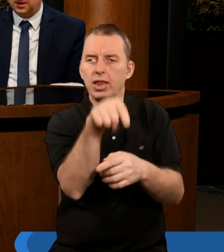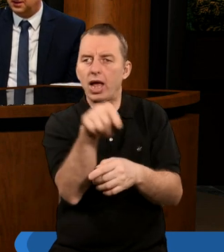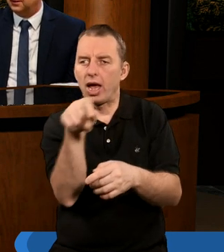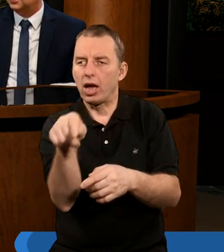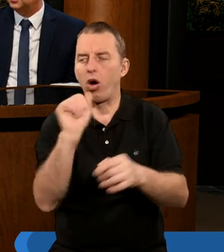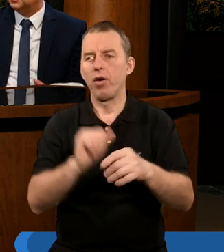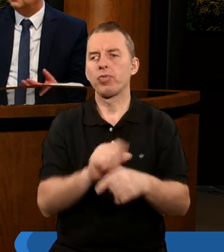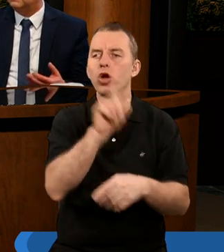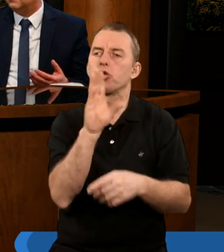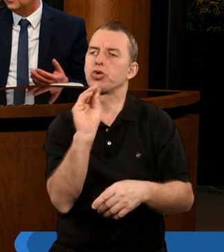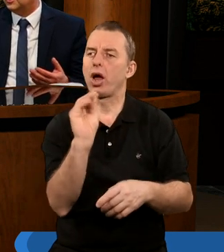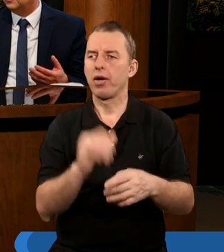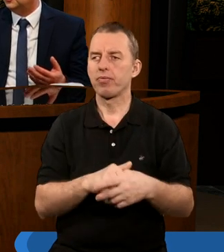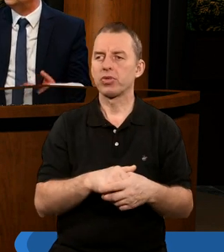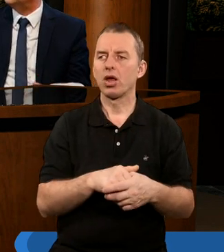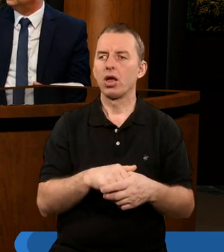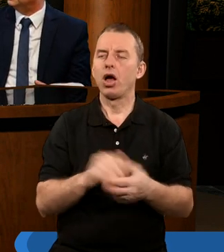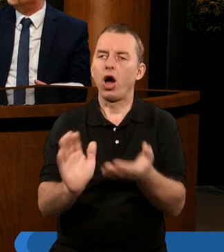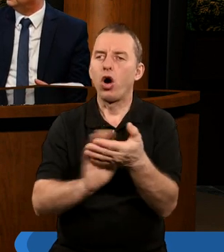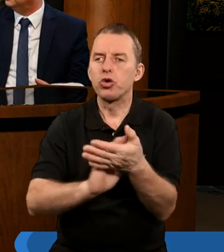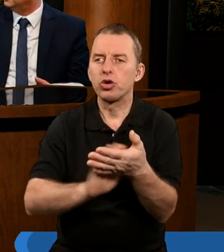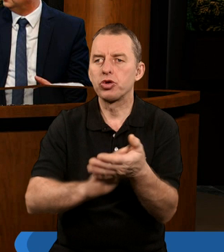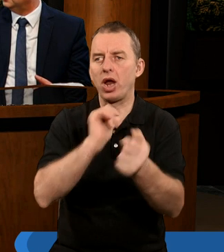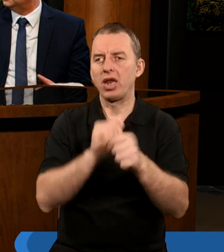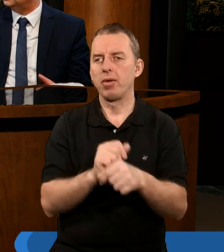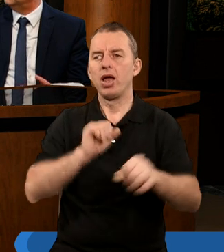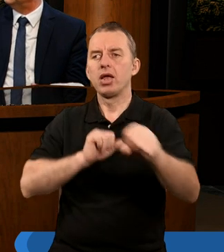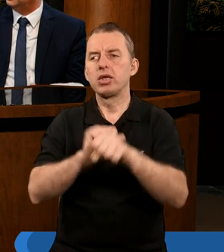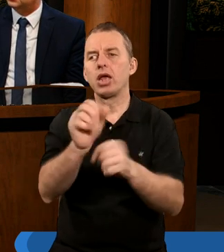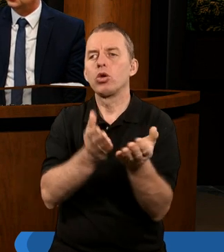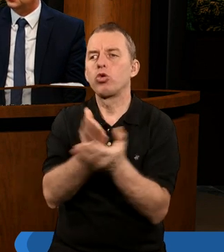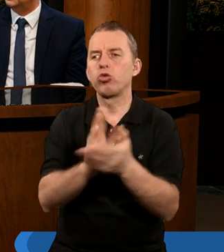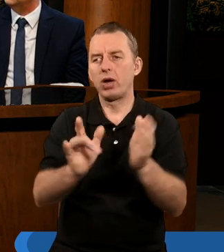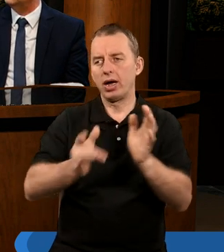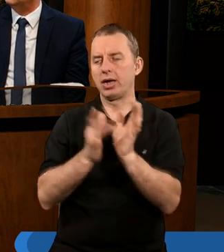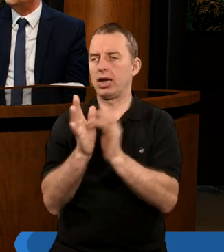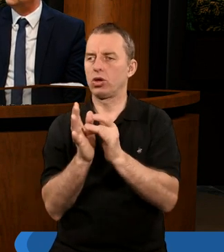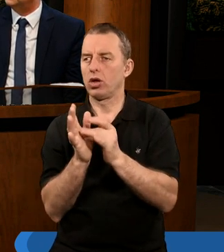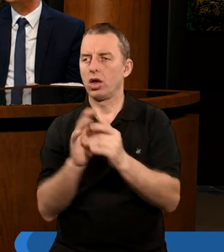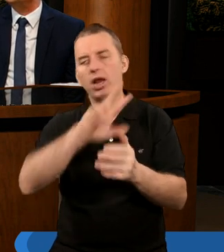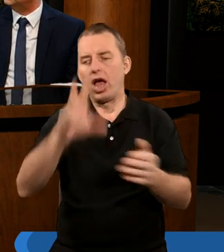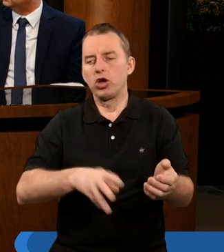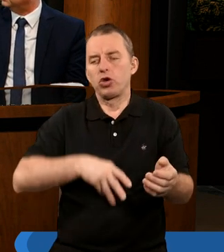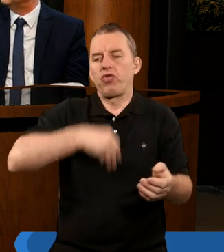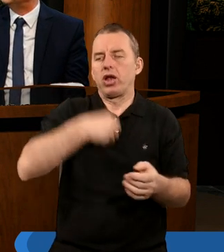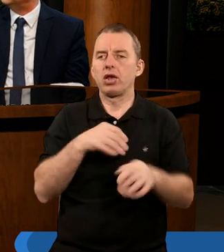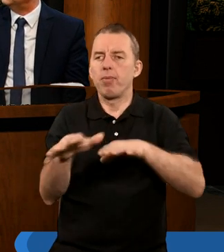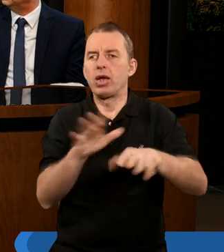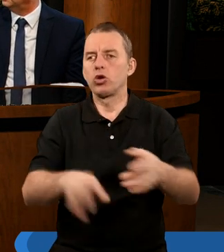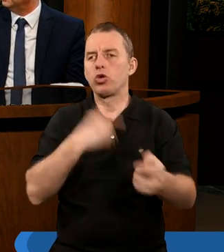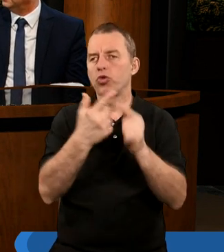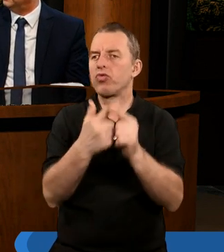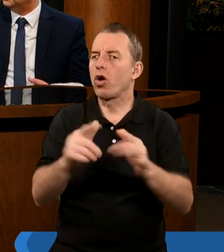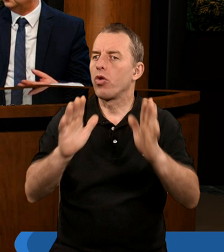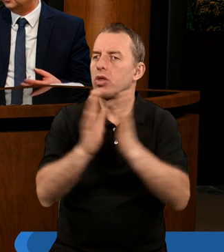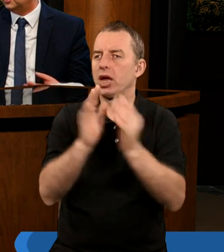że tym oczyszczeniem jest służba Chrystusa w najświętszym miejscu świątyni.